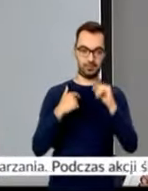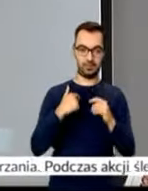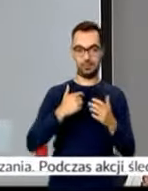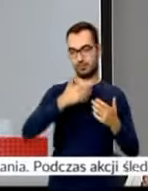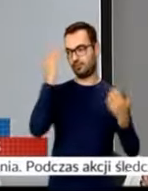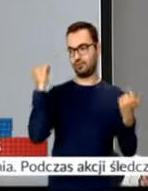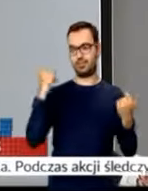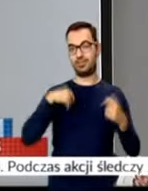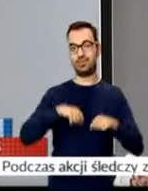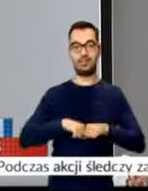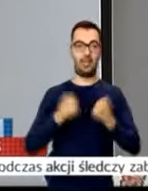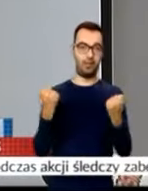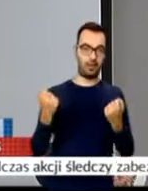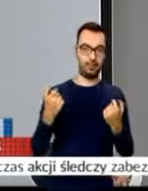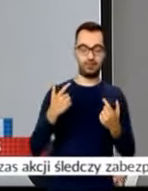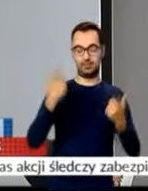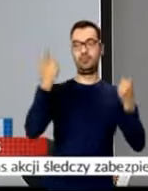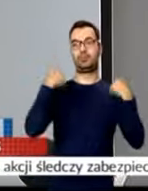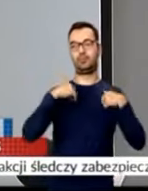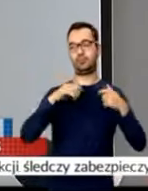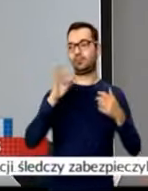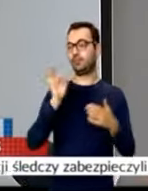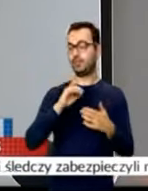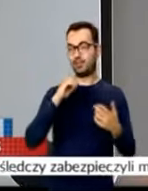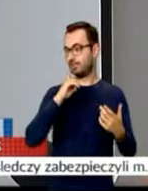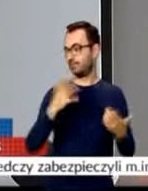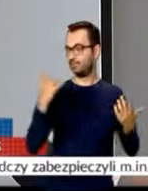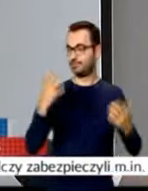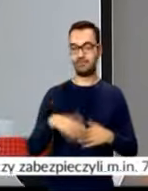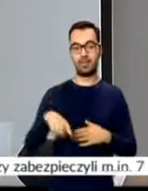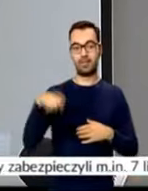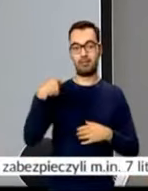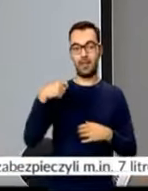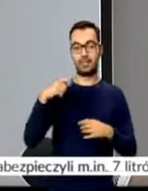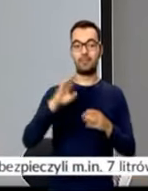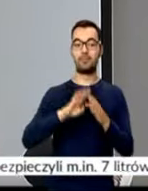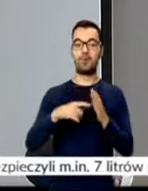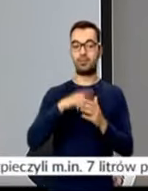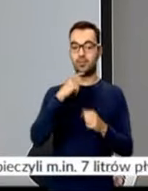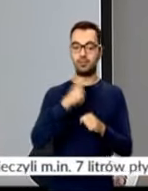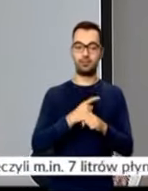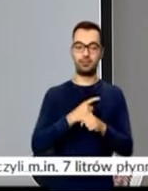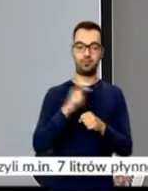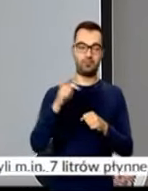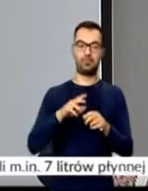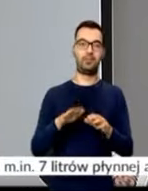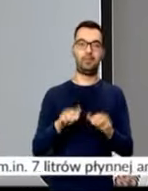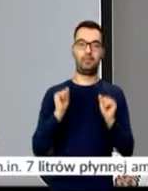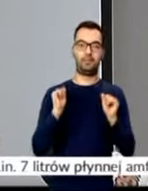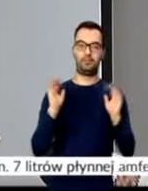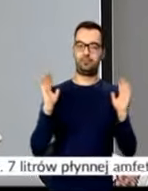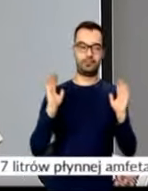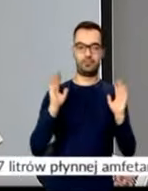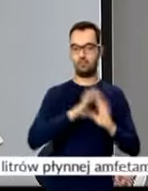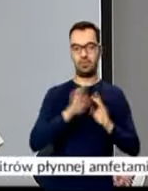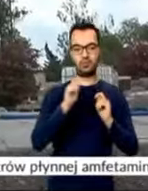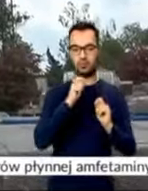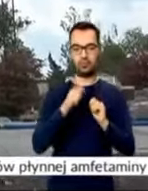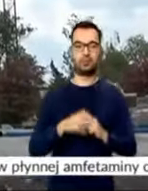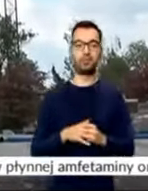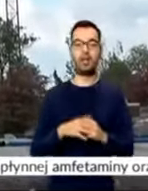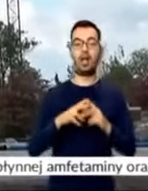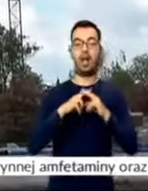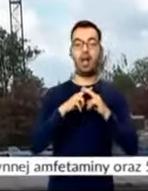wiem, czy załamany, czy zaskoczony, ale naprawdę prezydent po takiej decyzji powinien chyba schować się pod ziemię i nie udzielać żadnych komentarzy.